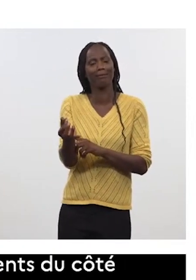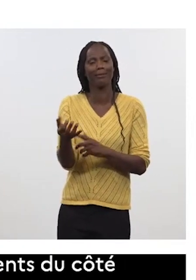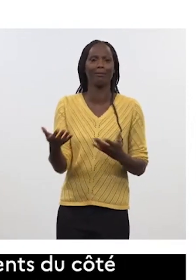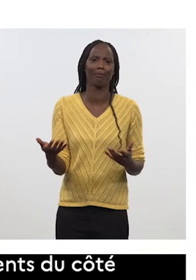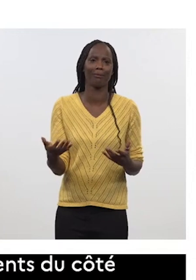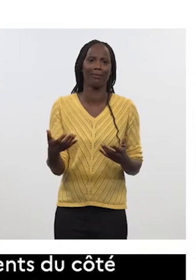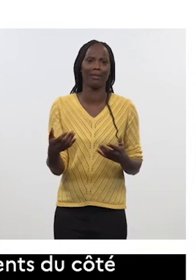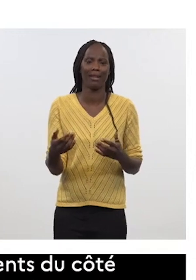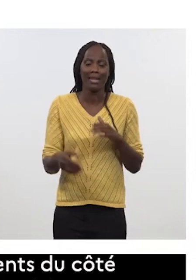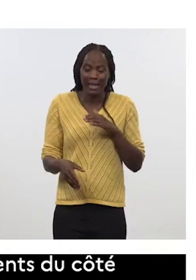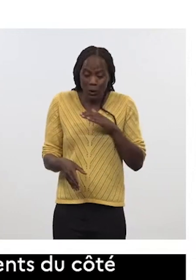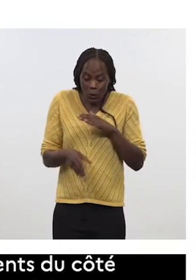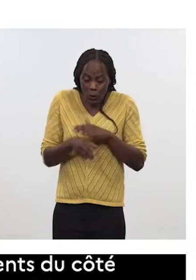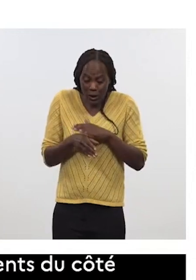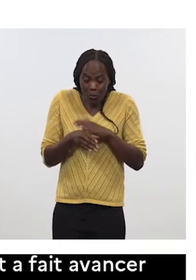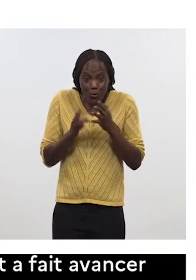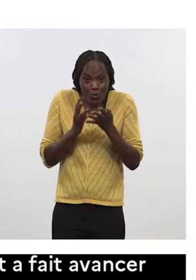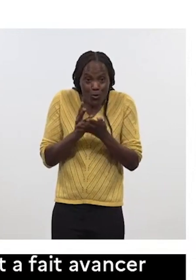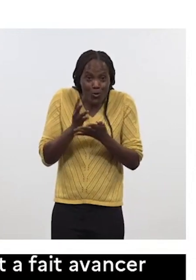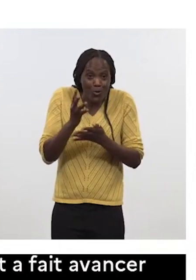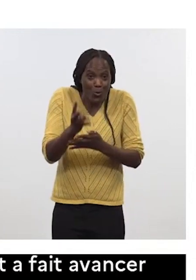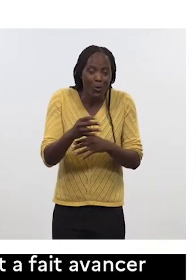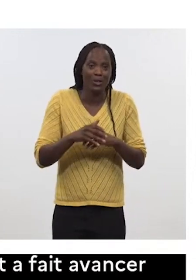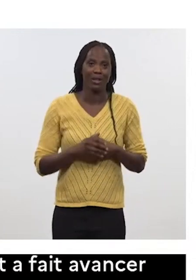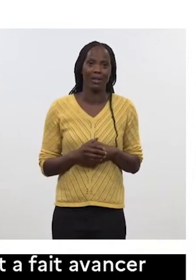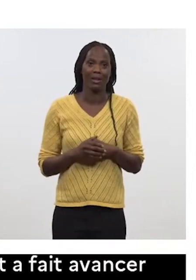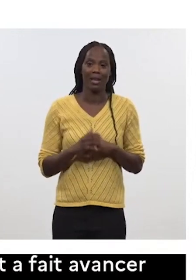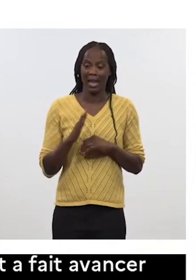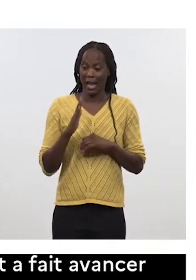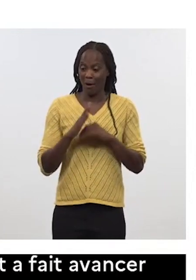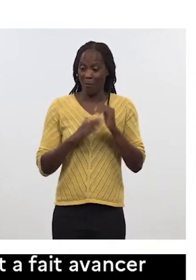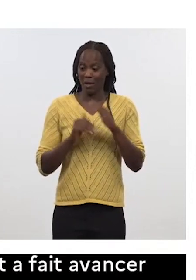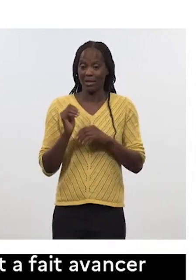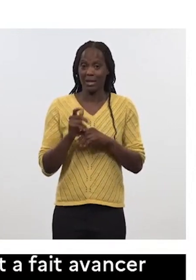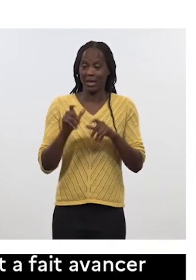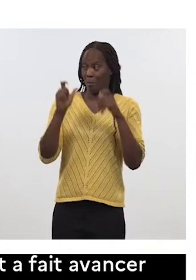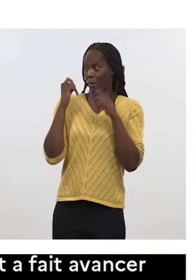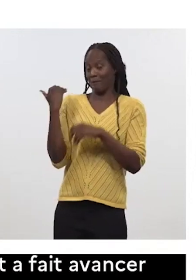neuf dans le métier même si c'est un métier dans lequel on vieillit assez vite